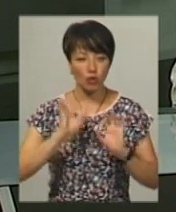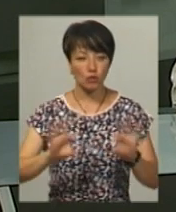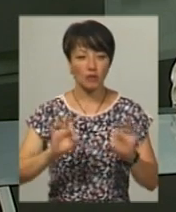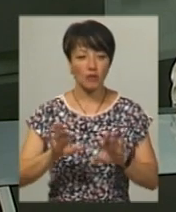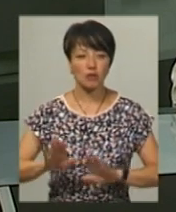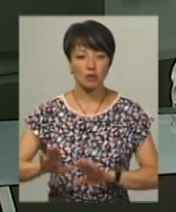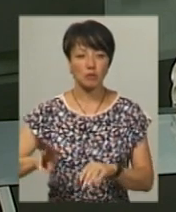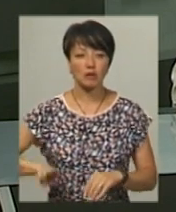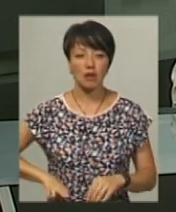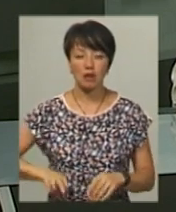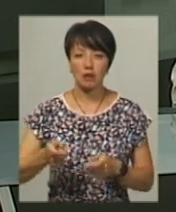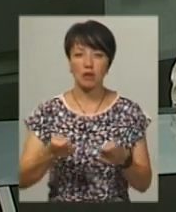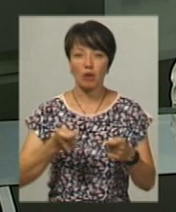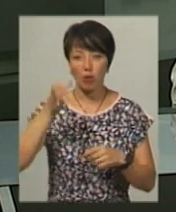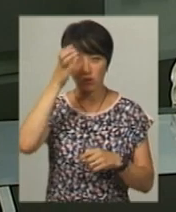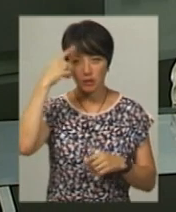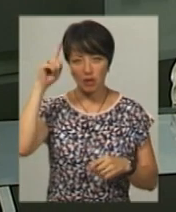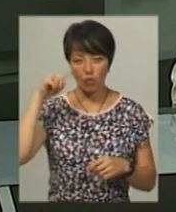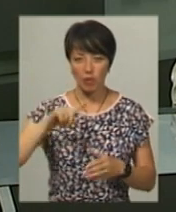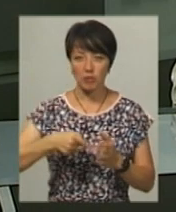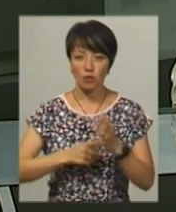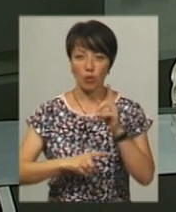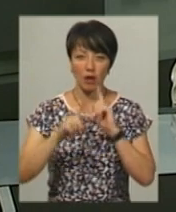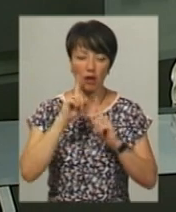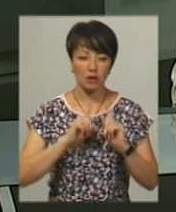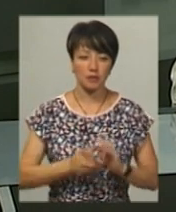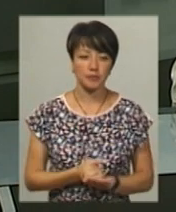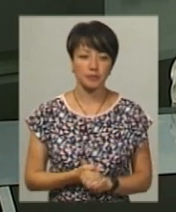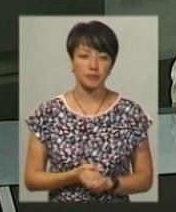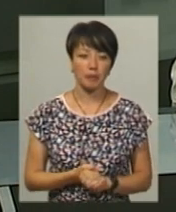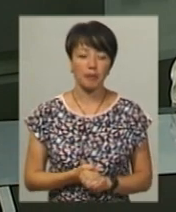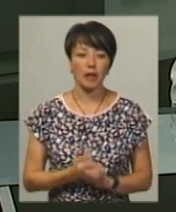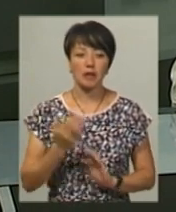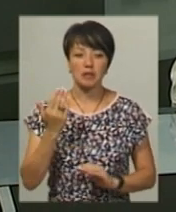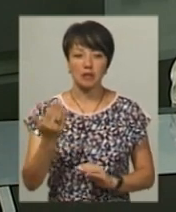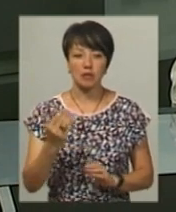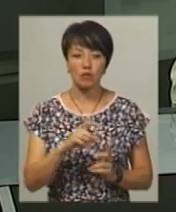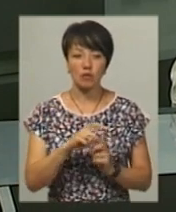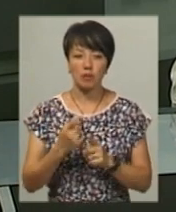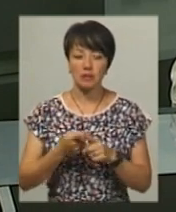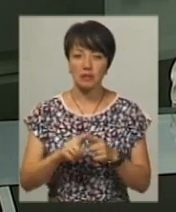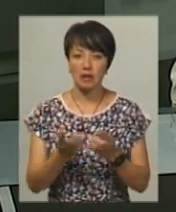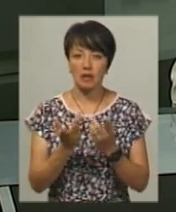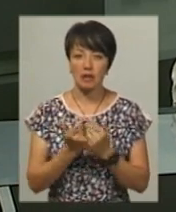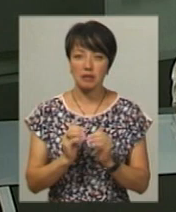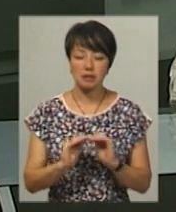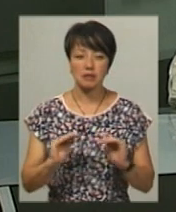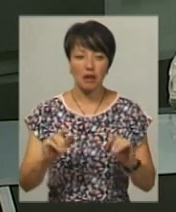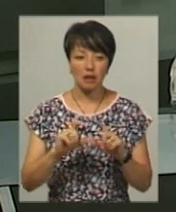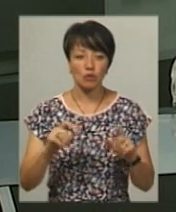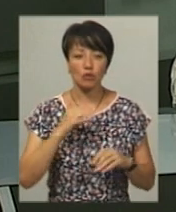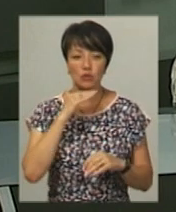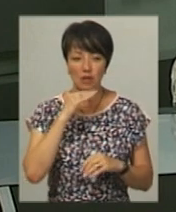заступник директора Департаменту освіти та науки міської ради Світлана Губай. За її словами, цієї кількості дошкільних закладів